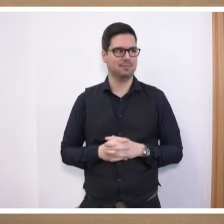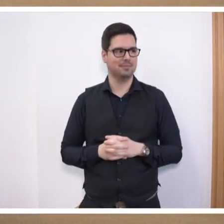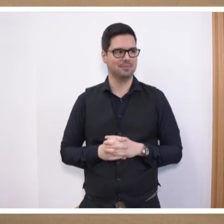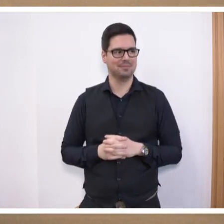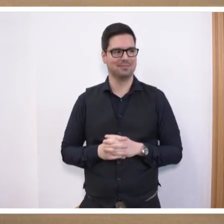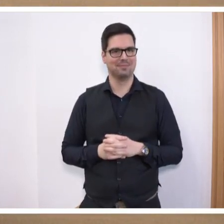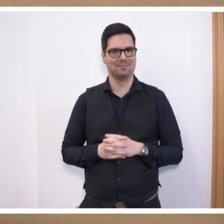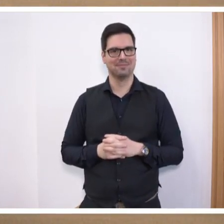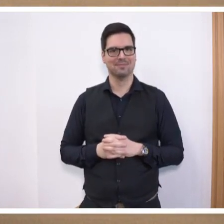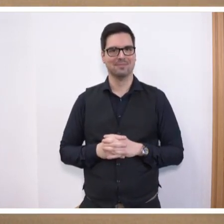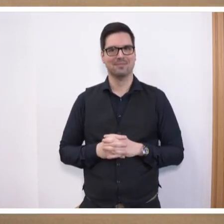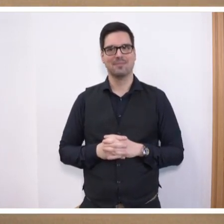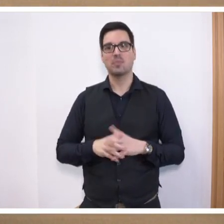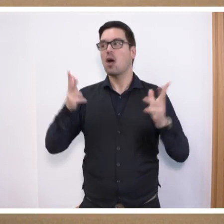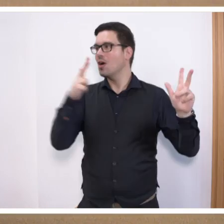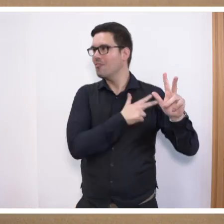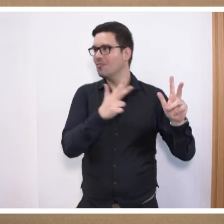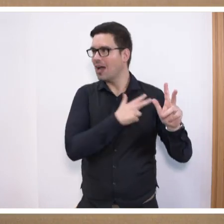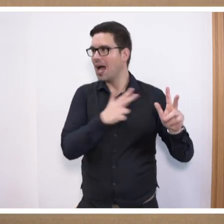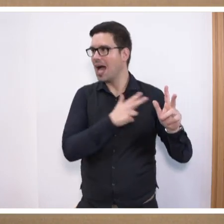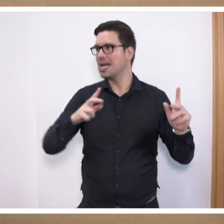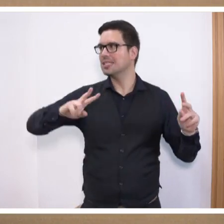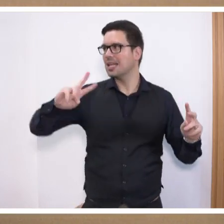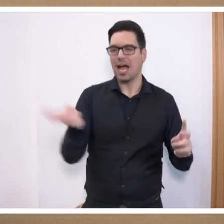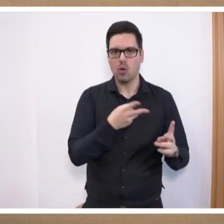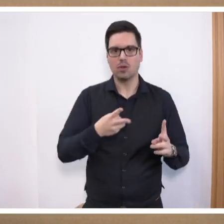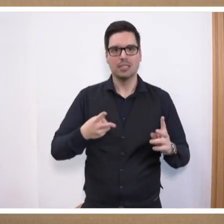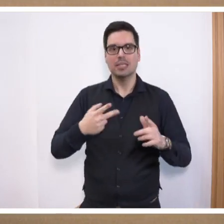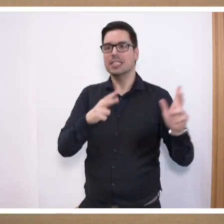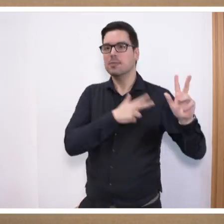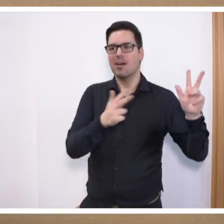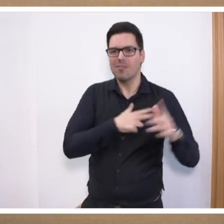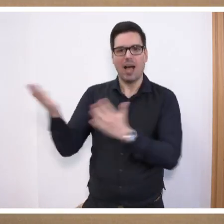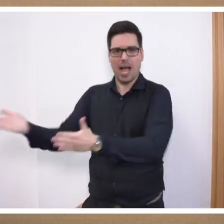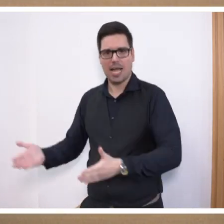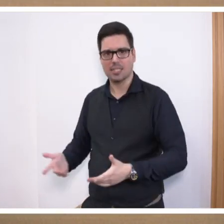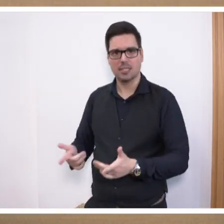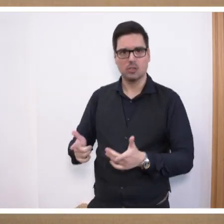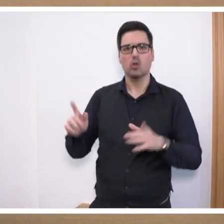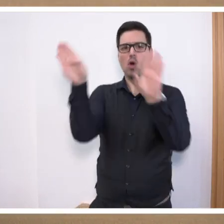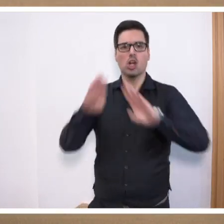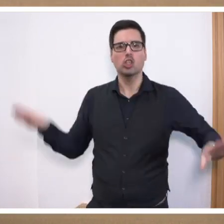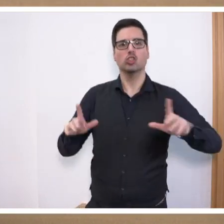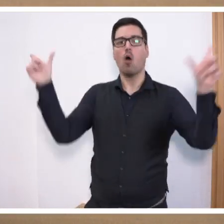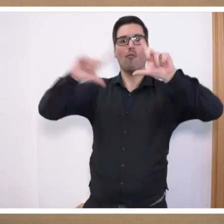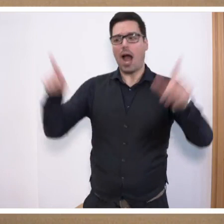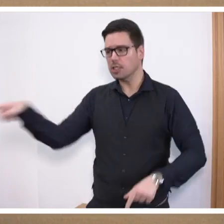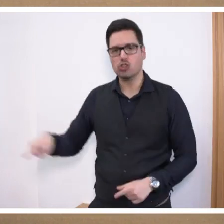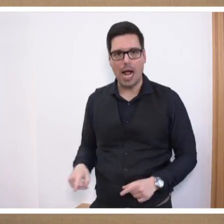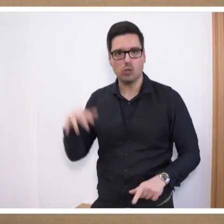Zur Wahrheit gehört doch auch, es traut sich doch niemand mehr, die Wahrheit zu sagen. Das sind doch Schauveranstaltungen. Wenn ich diese